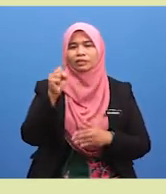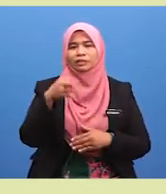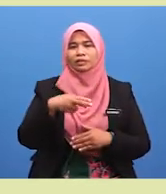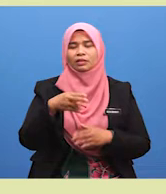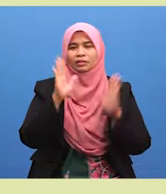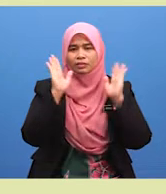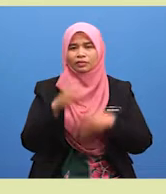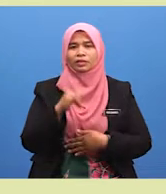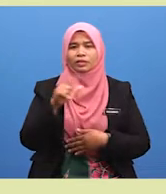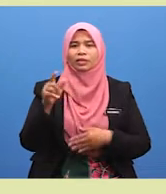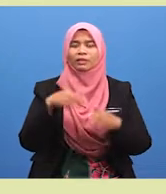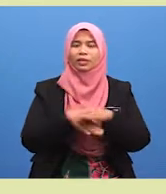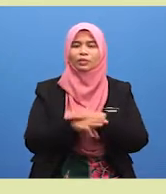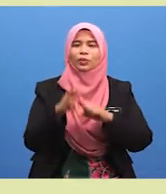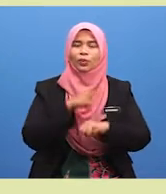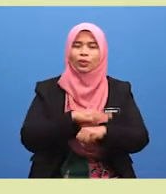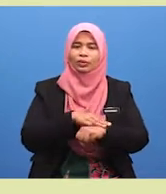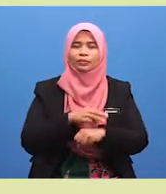ialah masuknya waktu